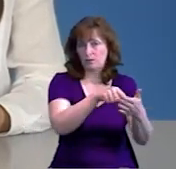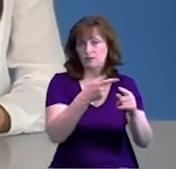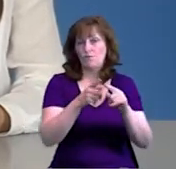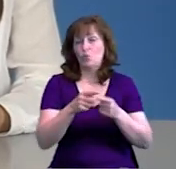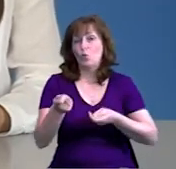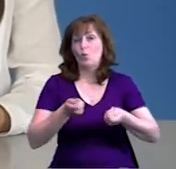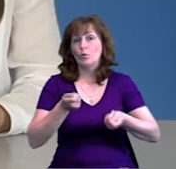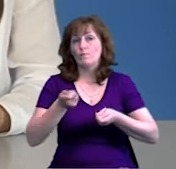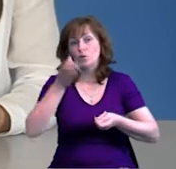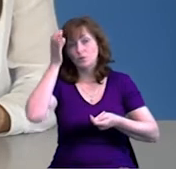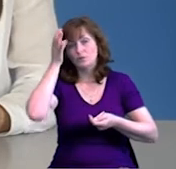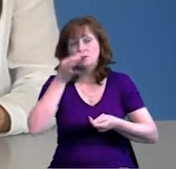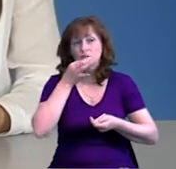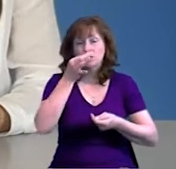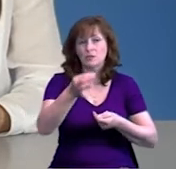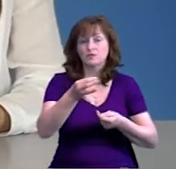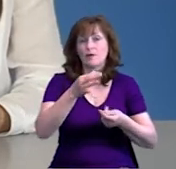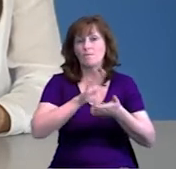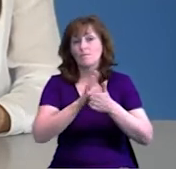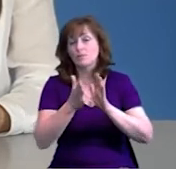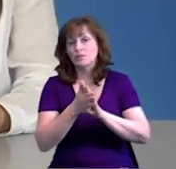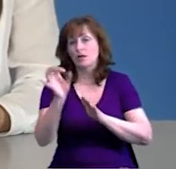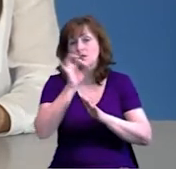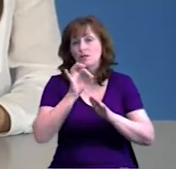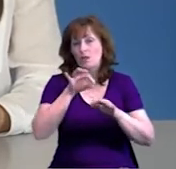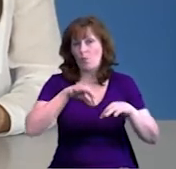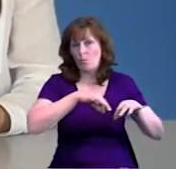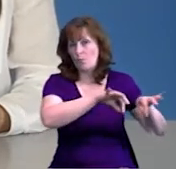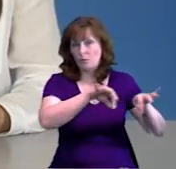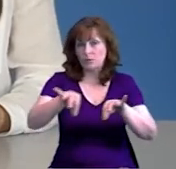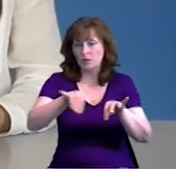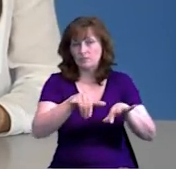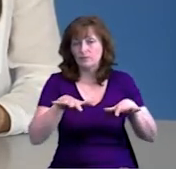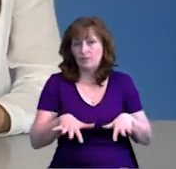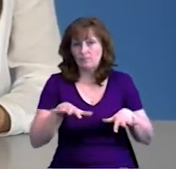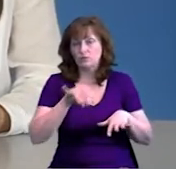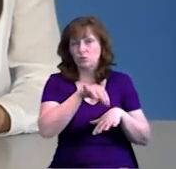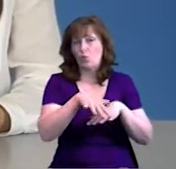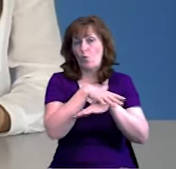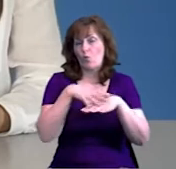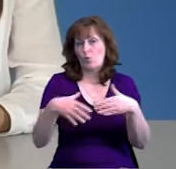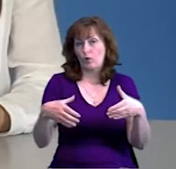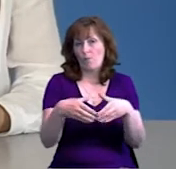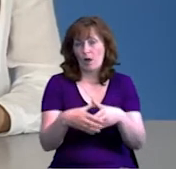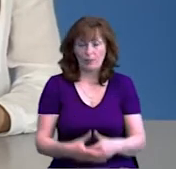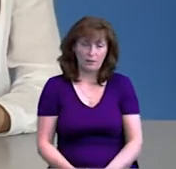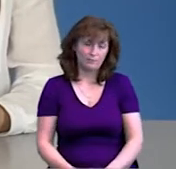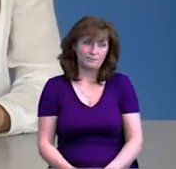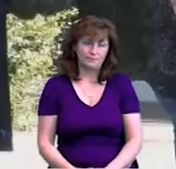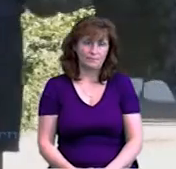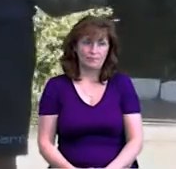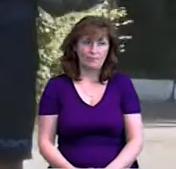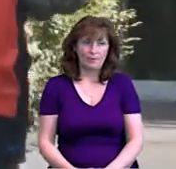освіти Микола Конопадський, їх питання підвозу абітурієнтів мали б вирішувати на місцях, тобто у громадах. Більше дивіться у сюжеті.